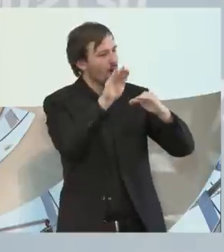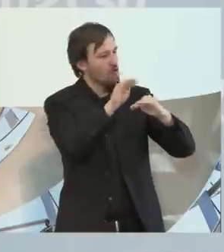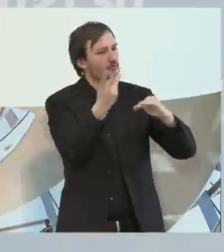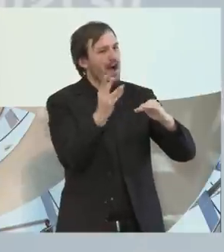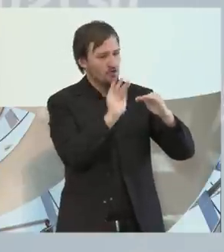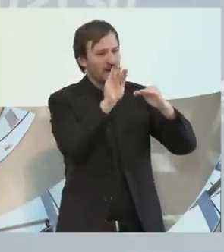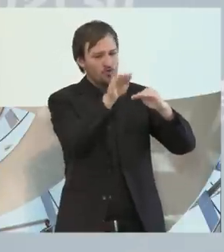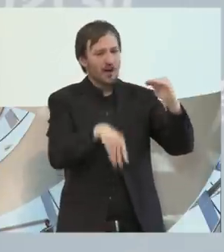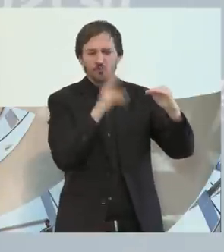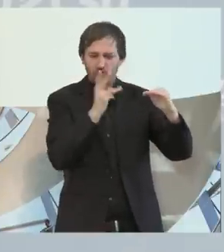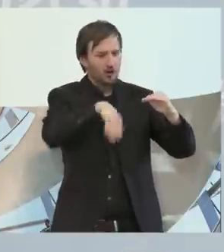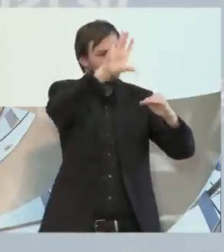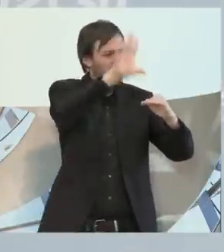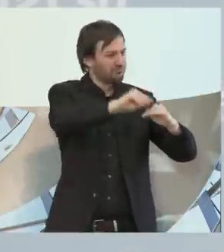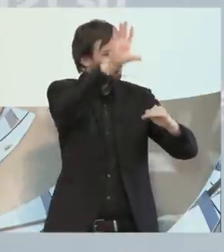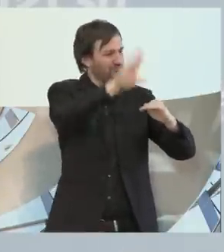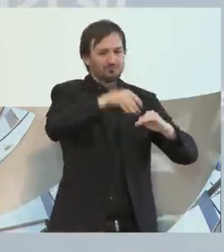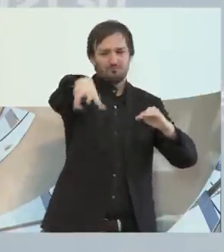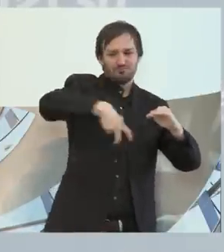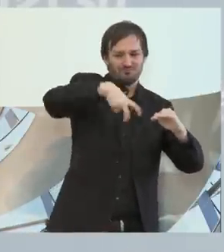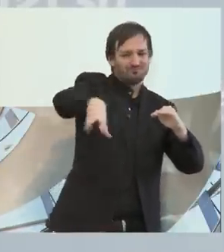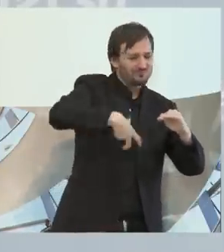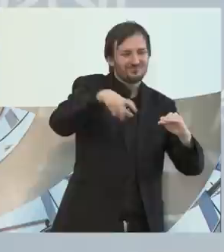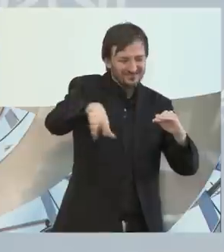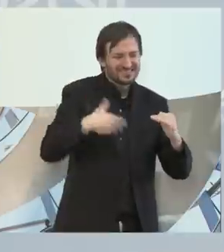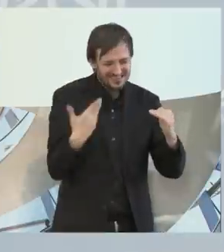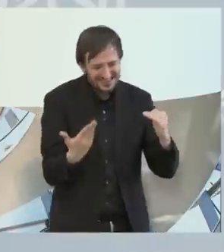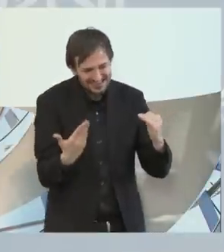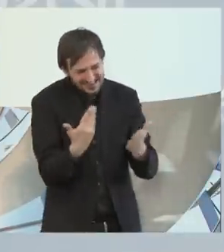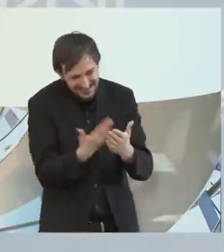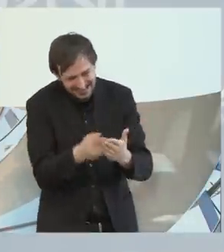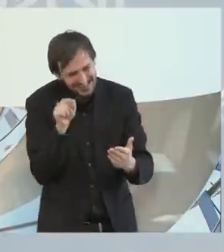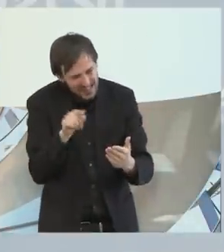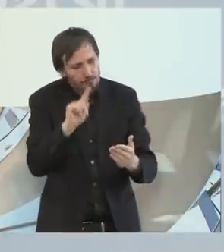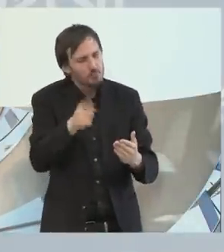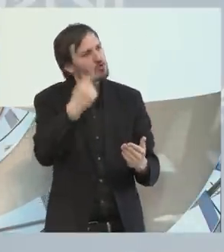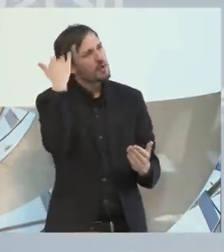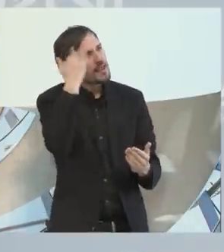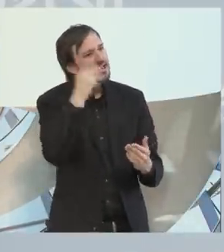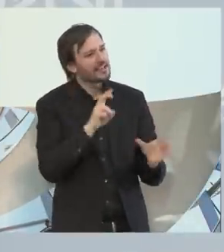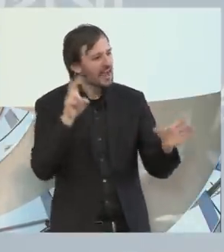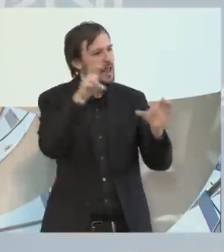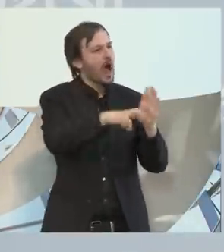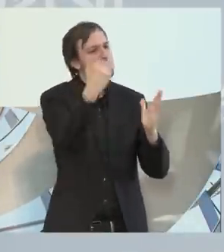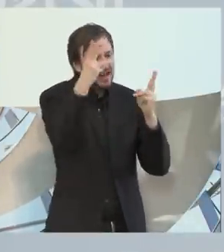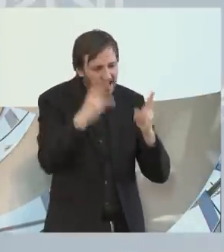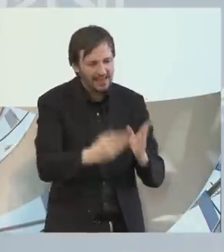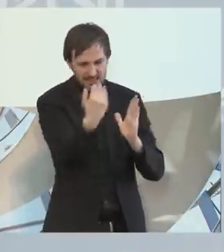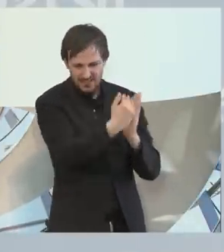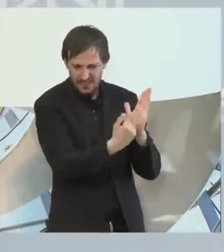wird, sofort wieder einkassiert wird. Das heißt, hier müssen wir in einem modernen Teilhaberecht, in einer